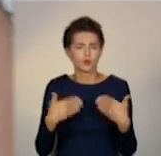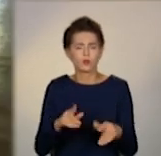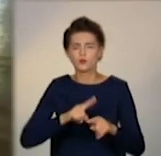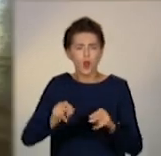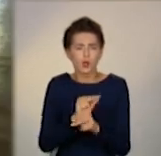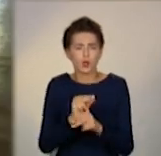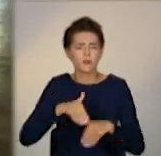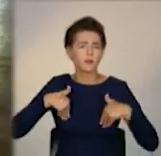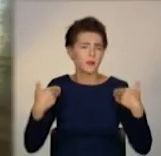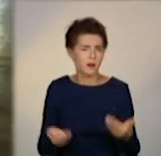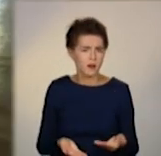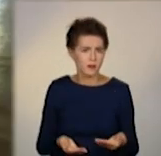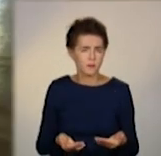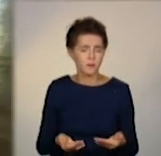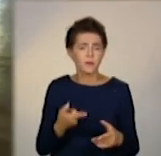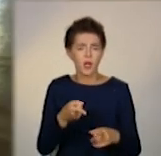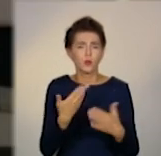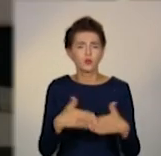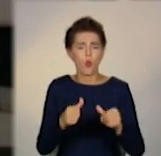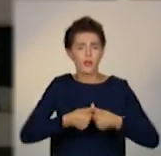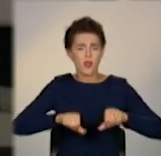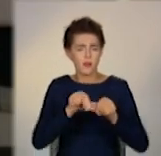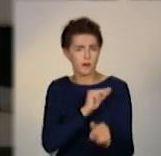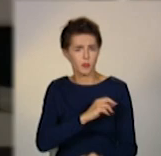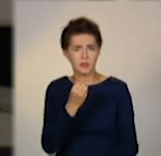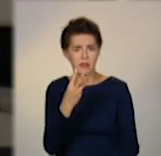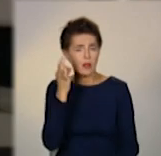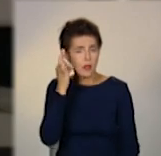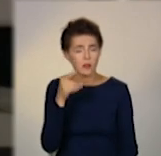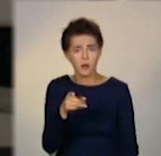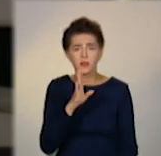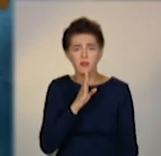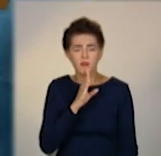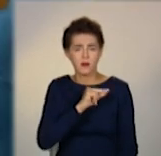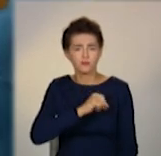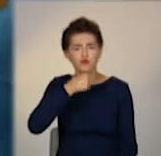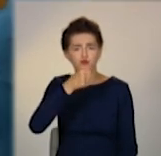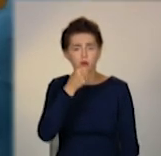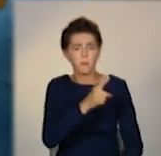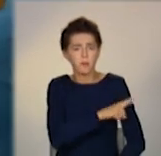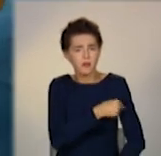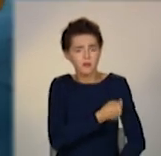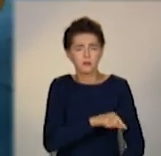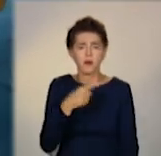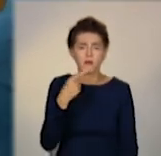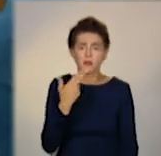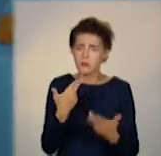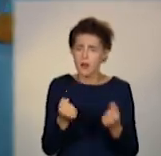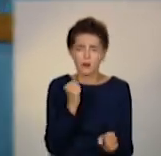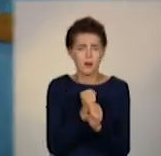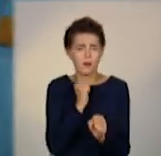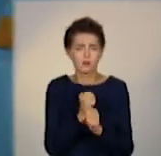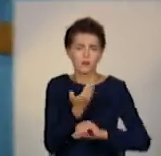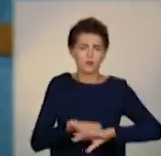Це відділення працює вже 13 років. Оксана Артемова тут старша медсестра. Каже, робота украй складна, тому